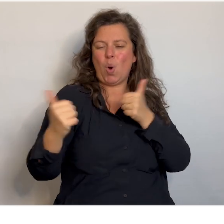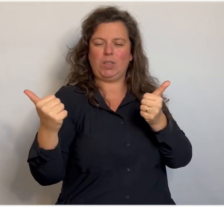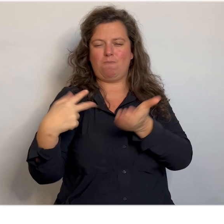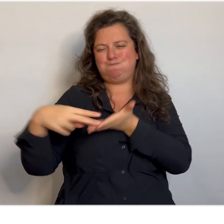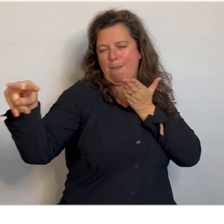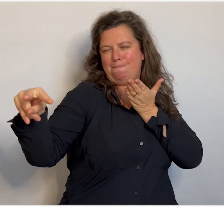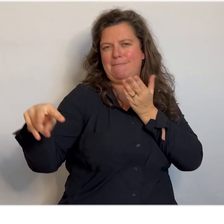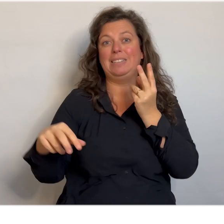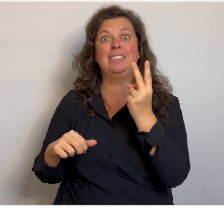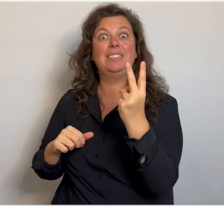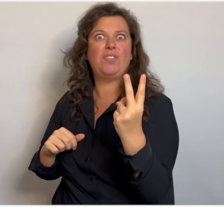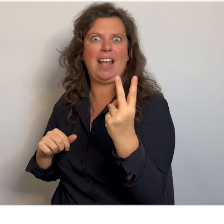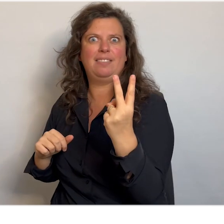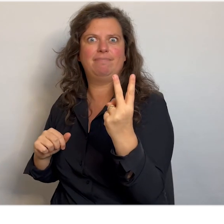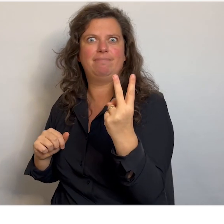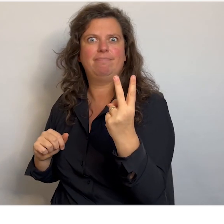Dat is twee.